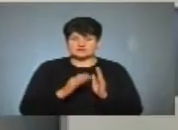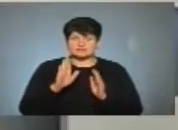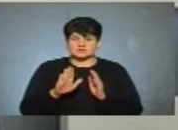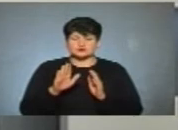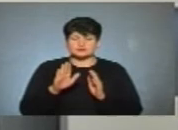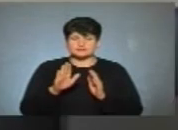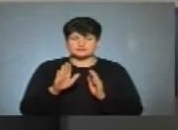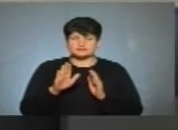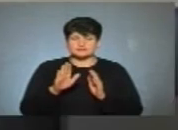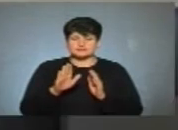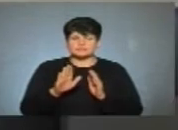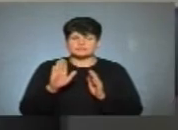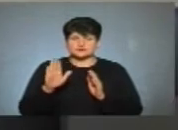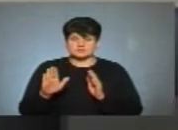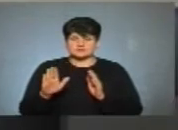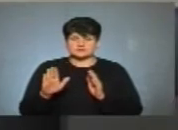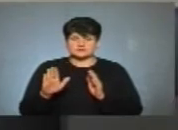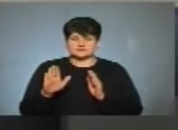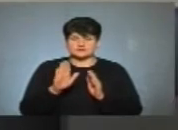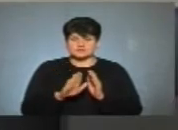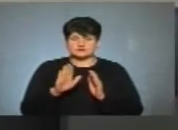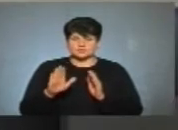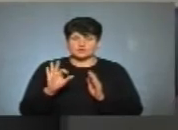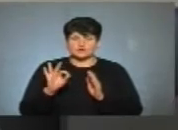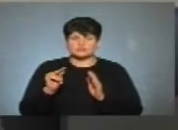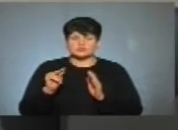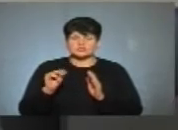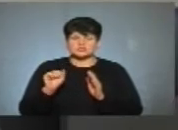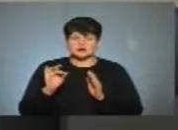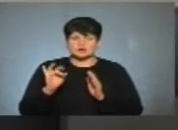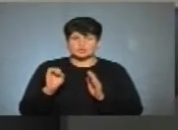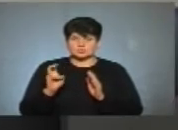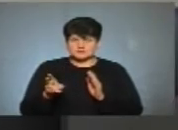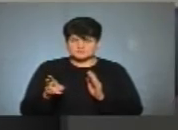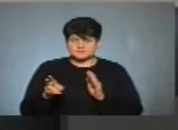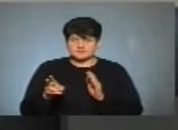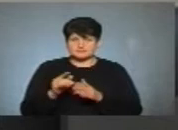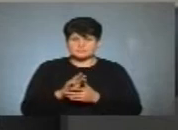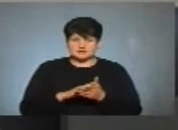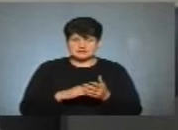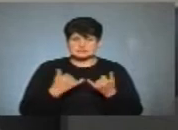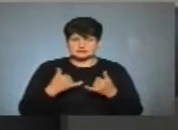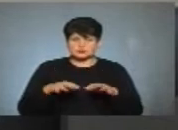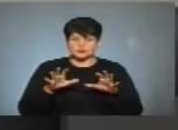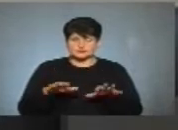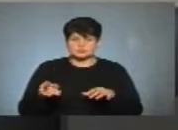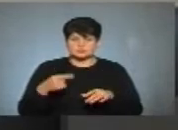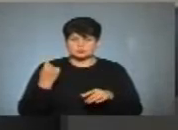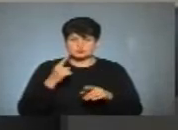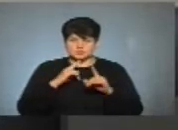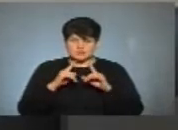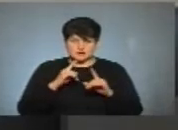Вікторович Овчарук, я перепрошую, зараз голова Тернопільської обласної ради,